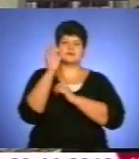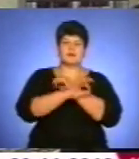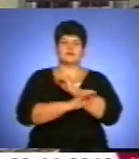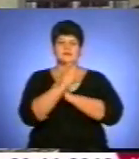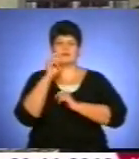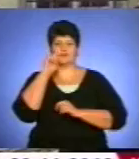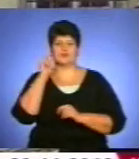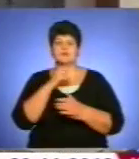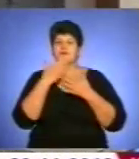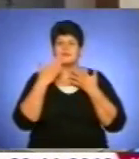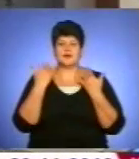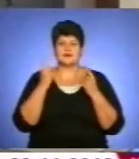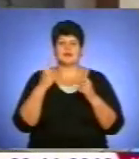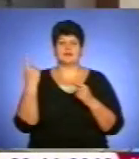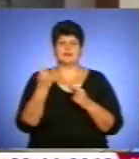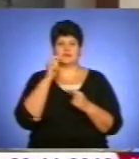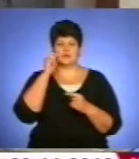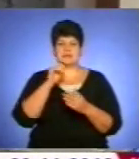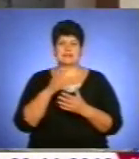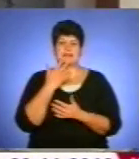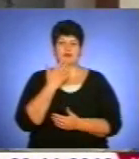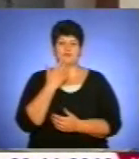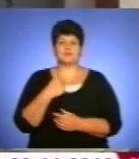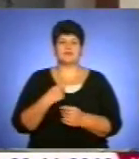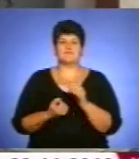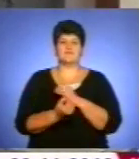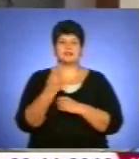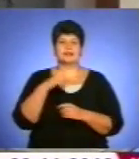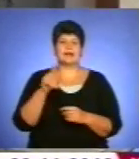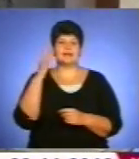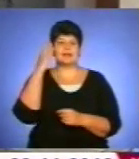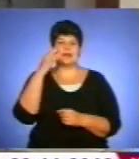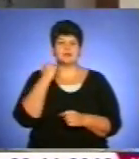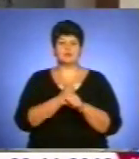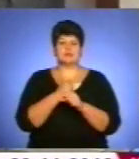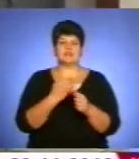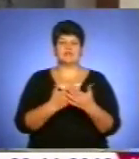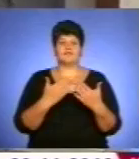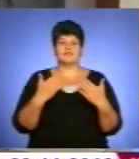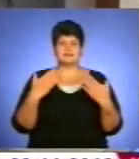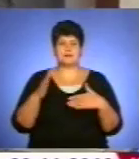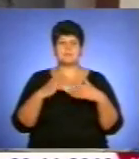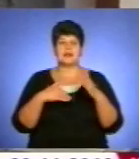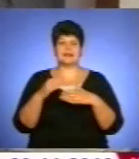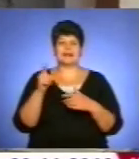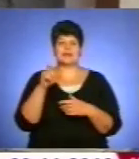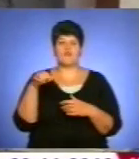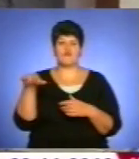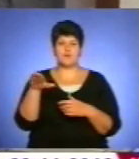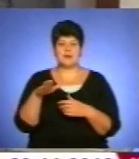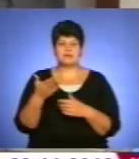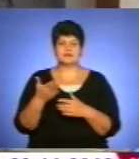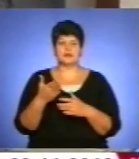один, єдиний український народ. У нас навіть виникла спочатку ідея зробити просто виставку одного експонату, як практика європейських музеїв. Говорить, це, власне,